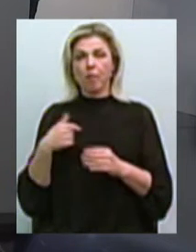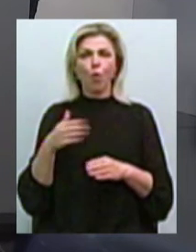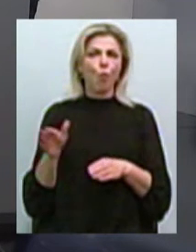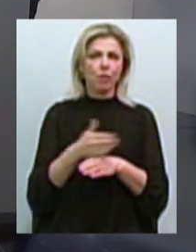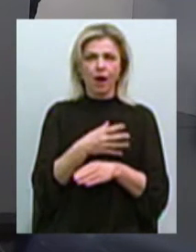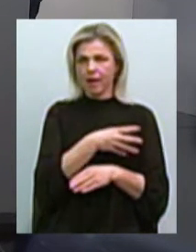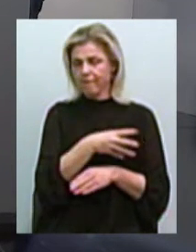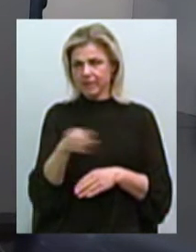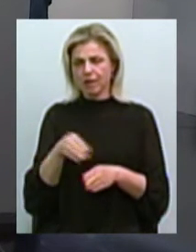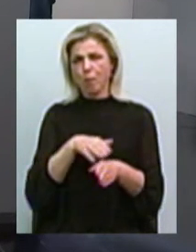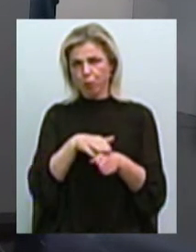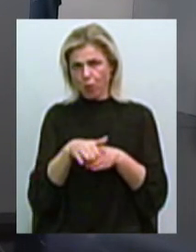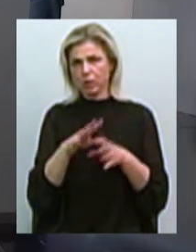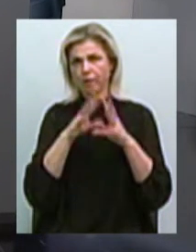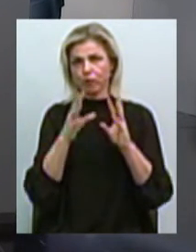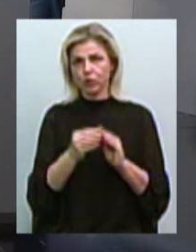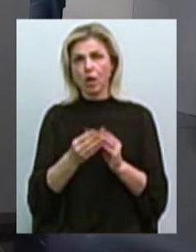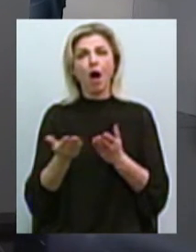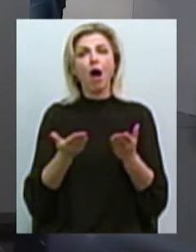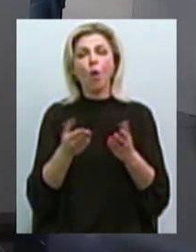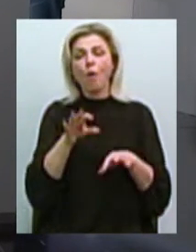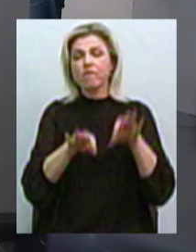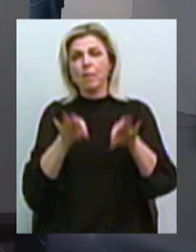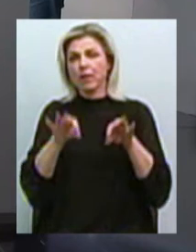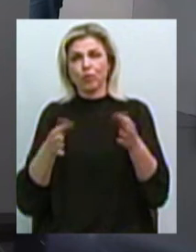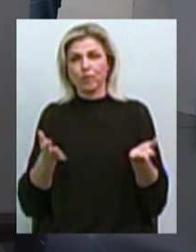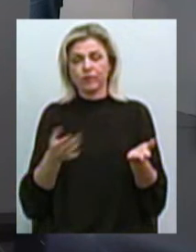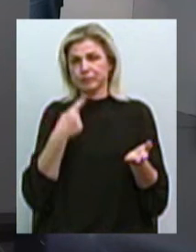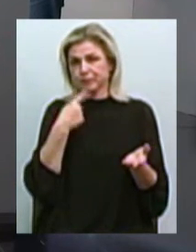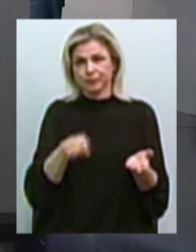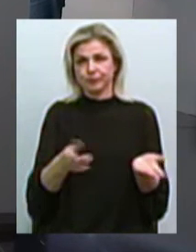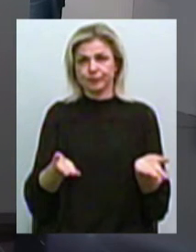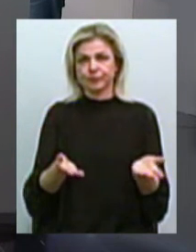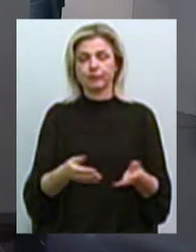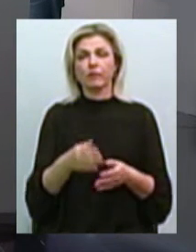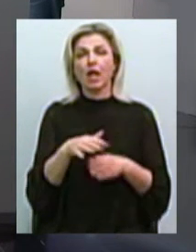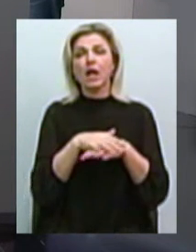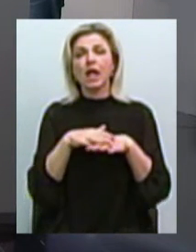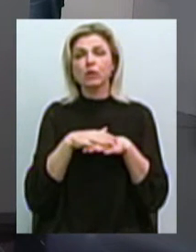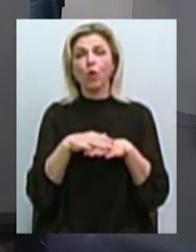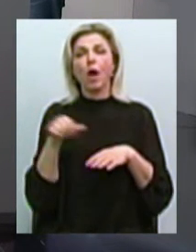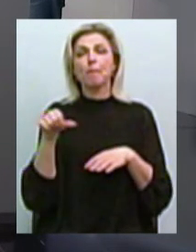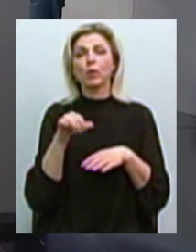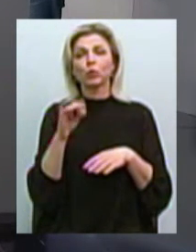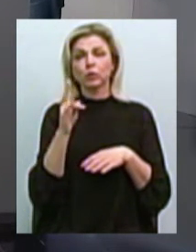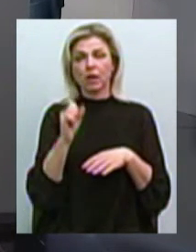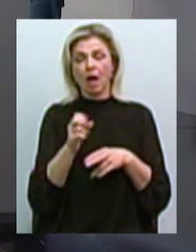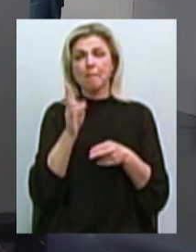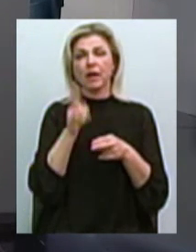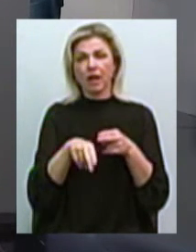ніколко... Повністю, взагалі? Да. А які вибірковості може йти? Що ринок, минутка, він зник